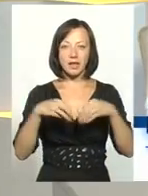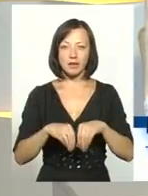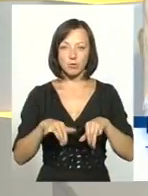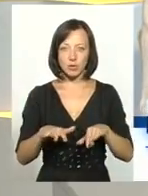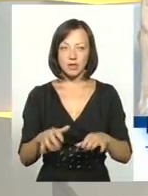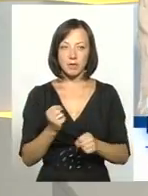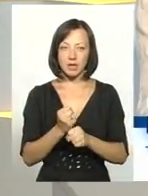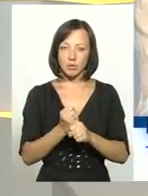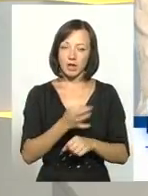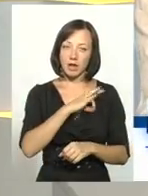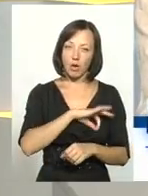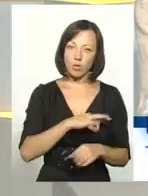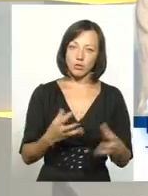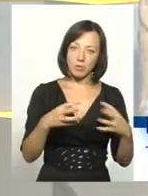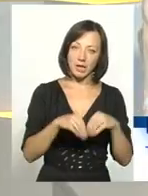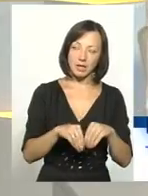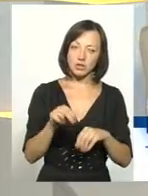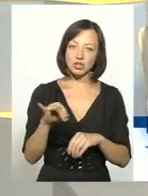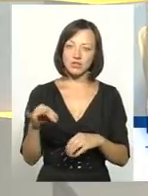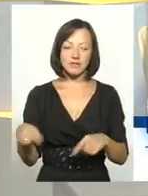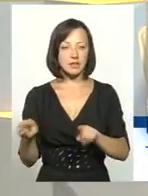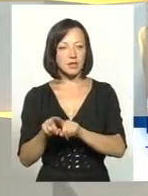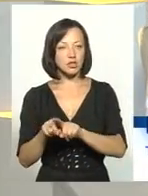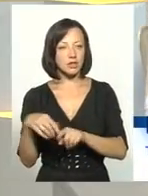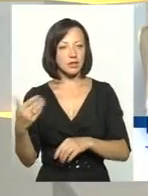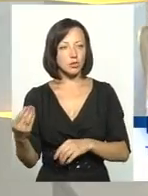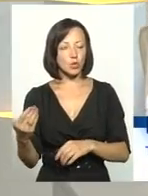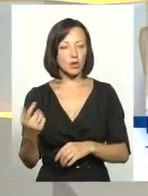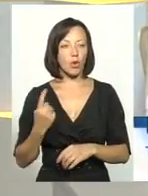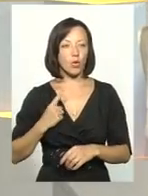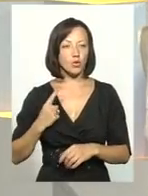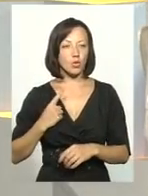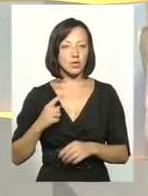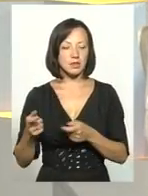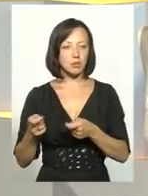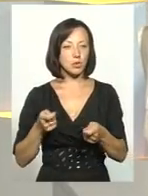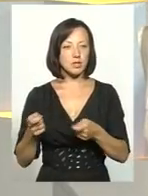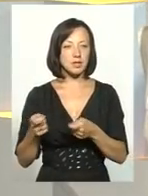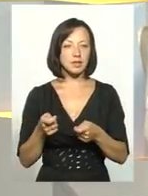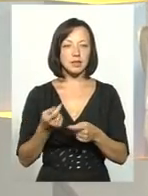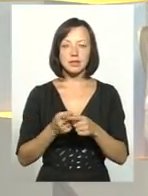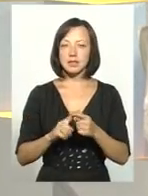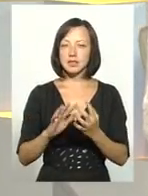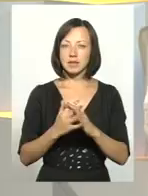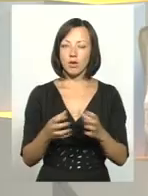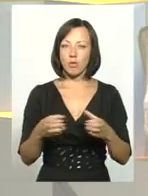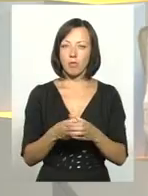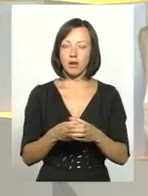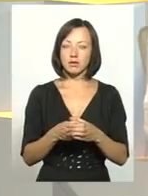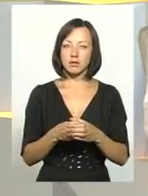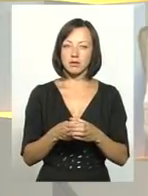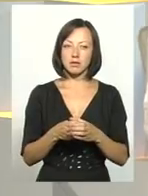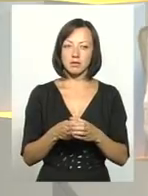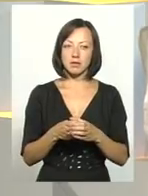працює нині на користь об'єднання? Чи все ж на стороні одноосібності у тих сільських громад? Особливо тих,